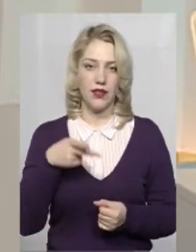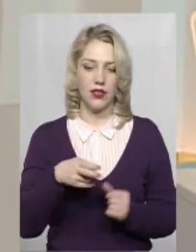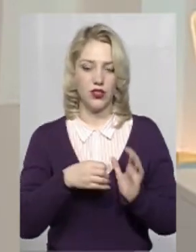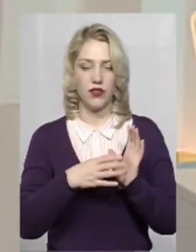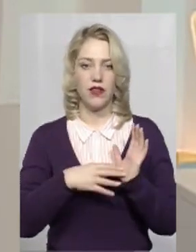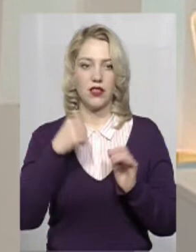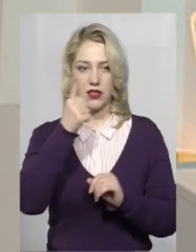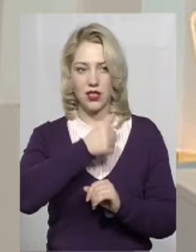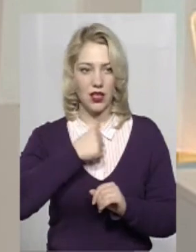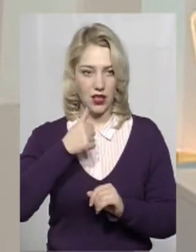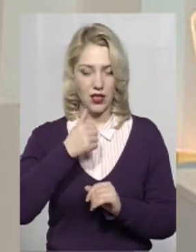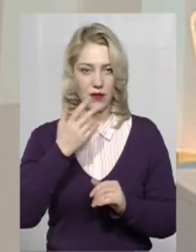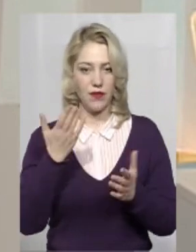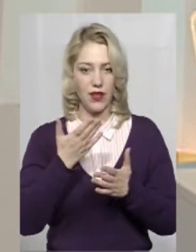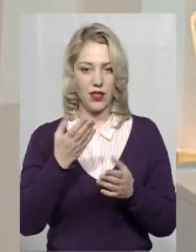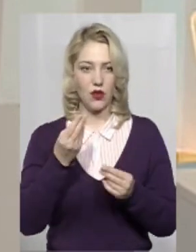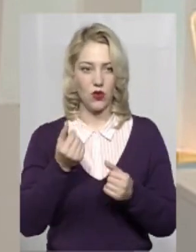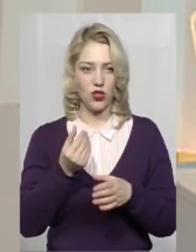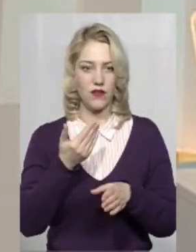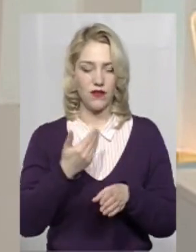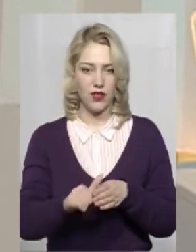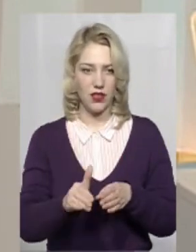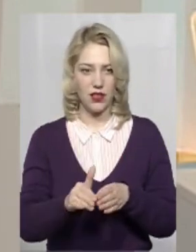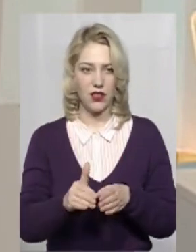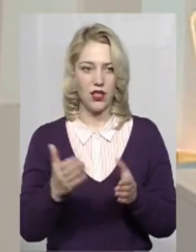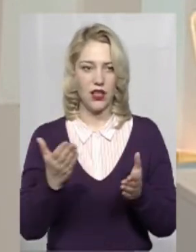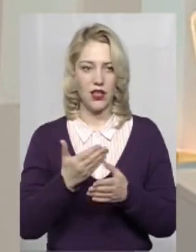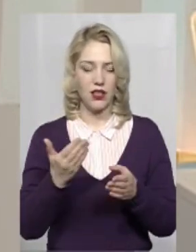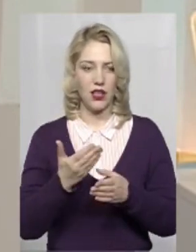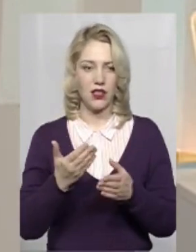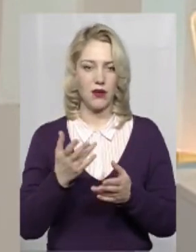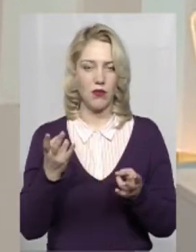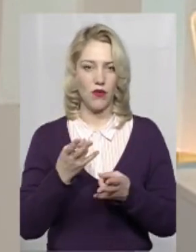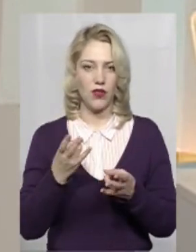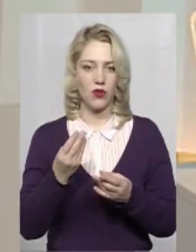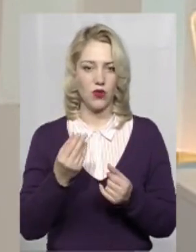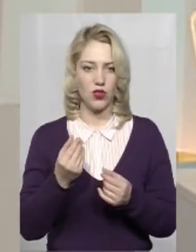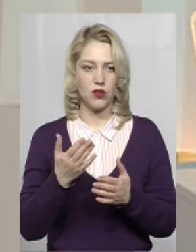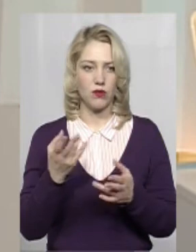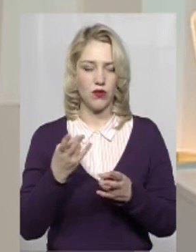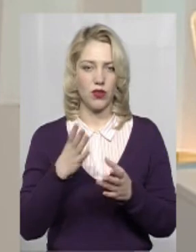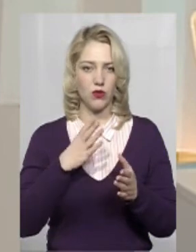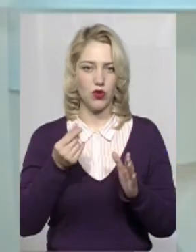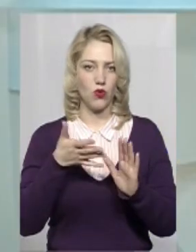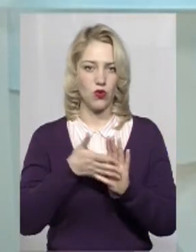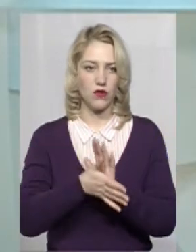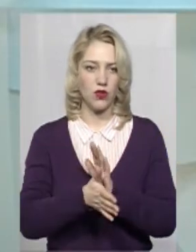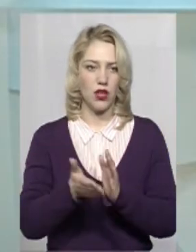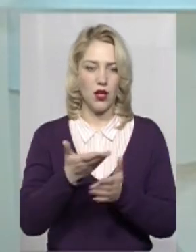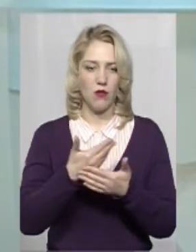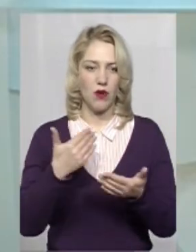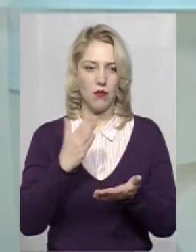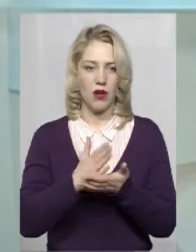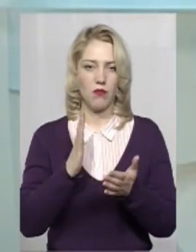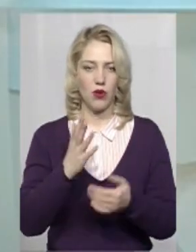рік, які кошти виділені, які мають кошти бути освоєні? Ми поки